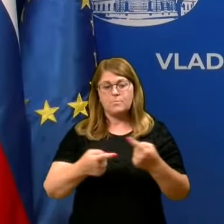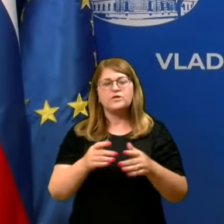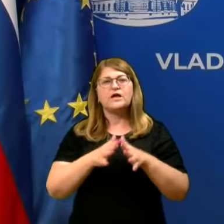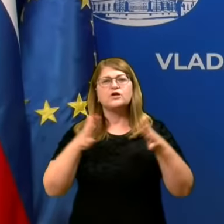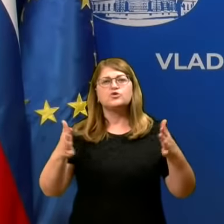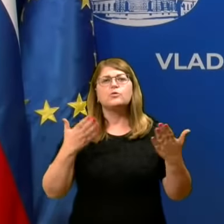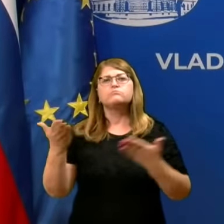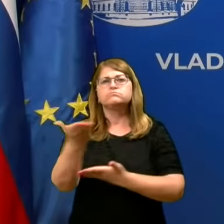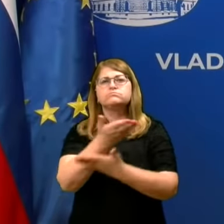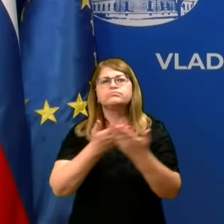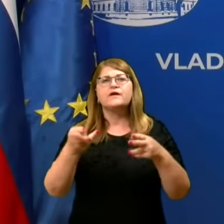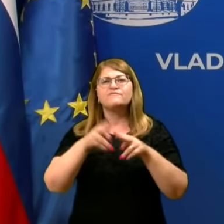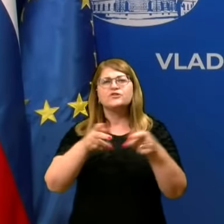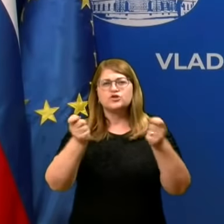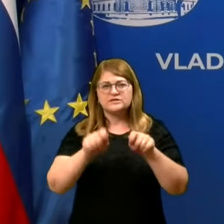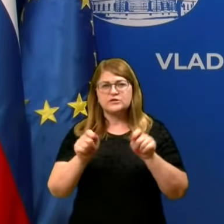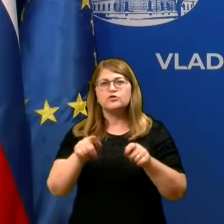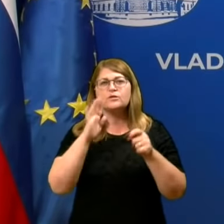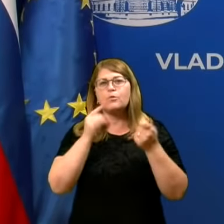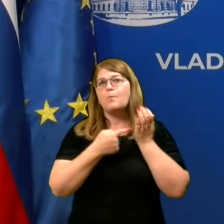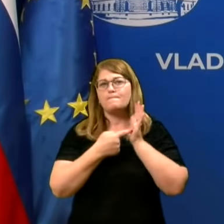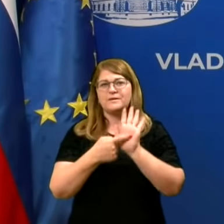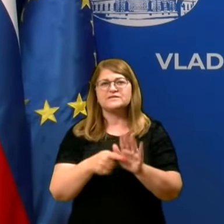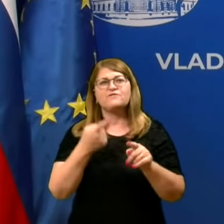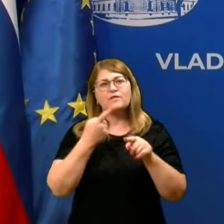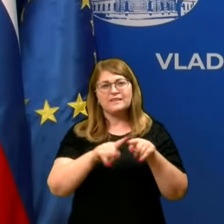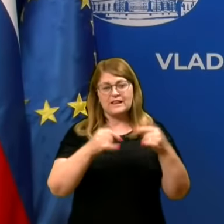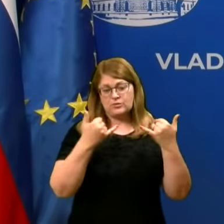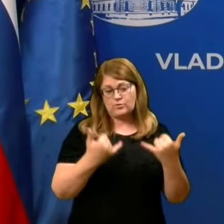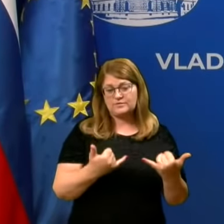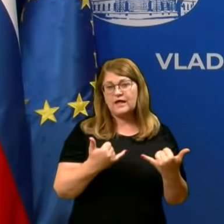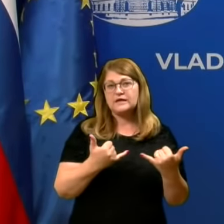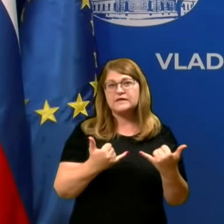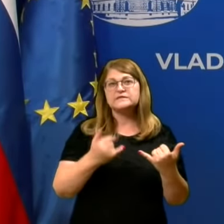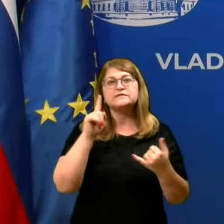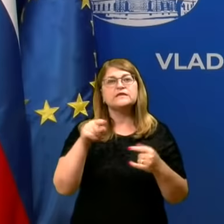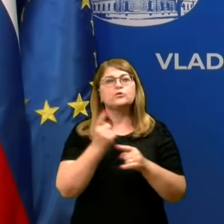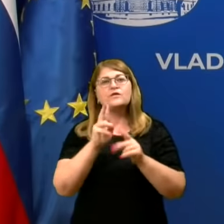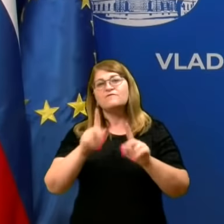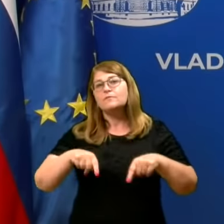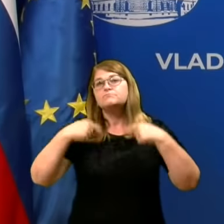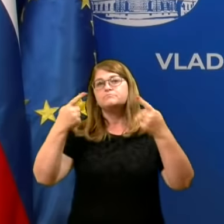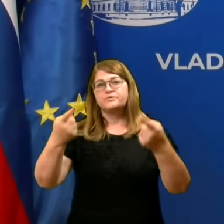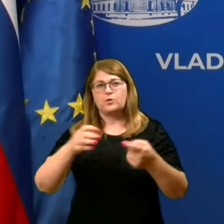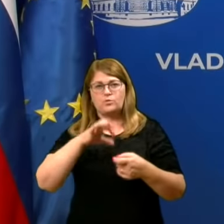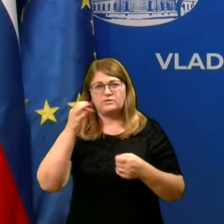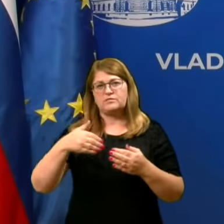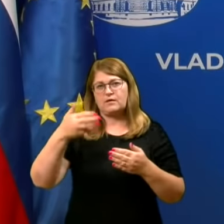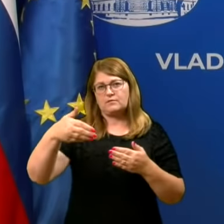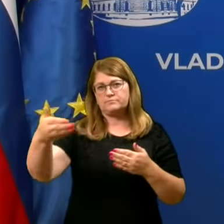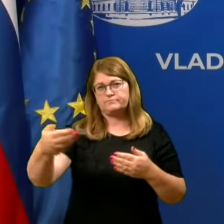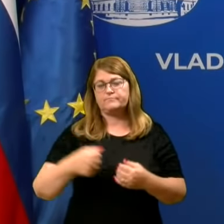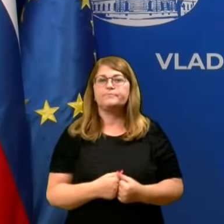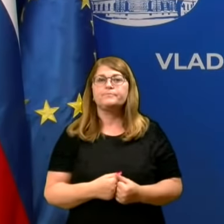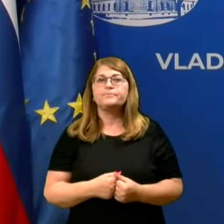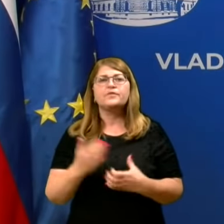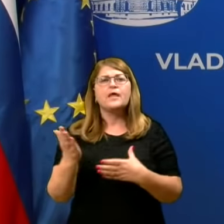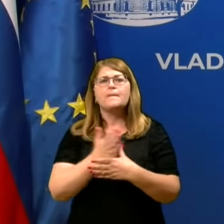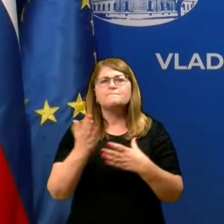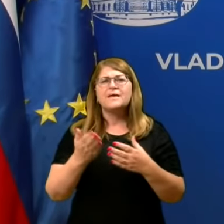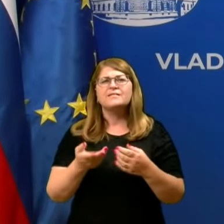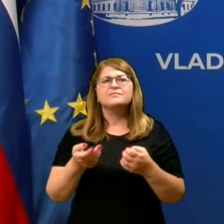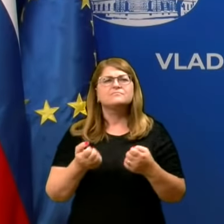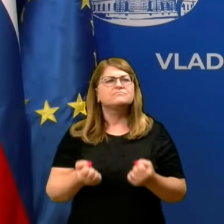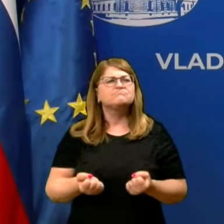prava z več zaključki, ki vam jih bomo predstavili delno danes in tudi v prihodnih dnev. Med perečimi